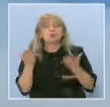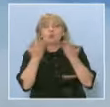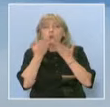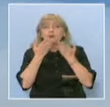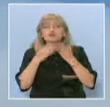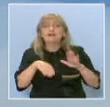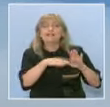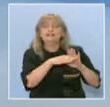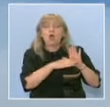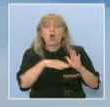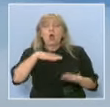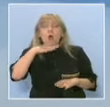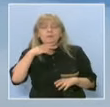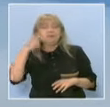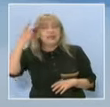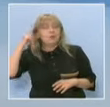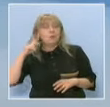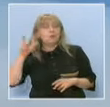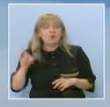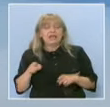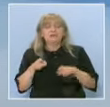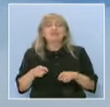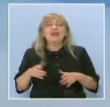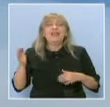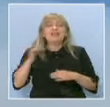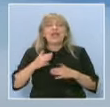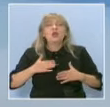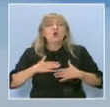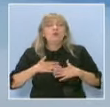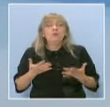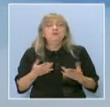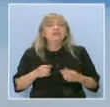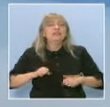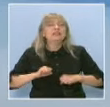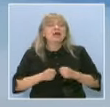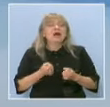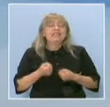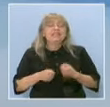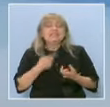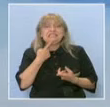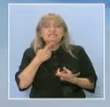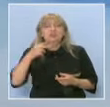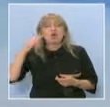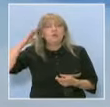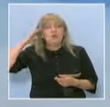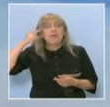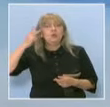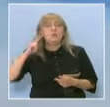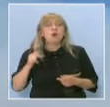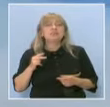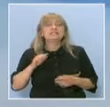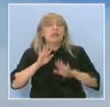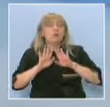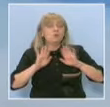Опитен моряк. Тя е най-обичаната проява на Войноморския музей, а от тази година програмата е допълнена и с модула